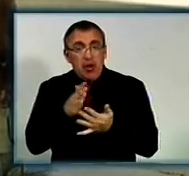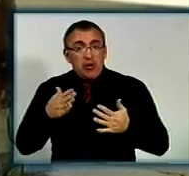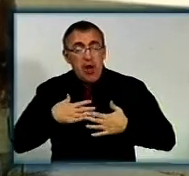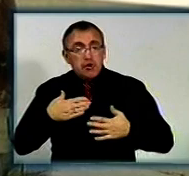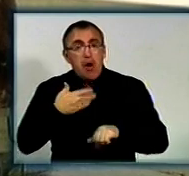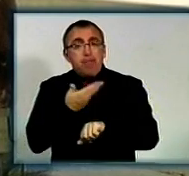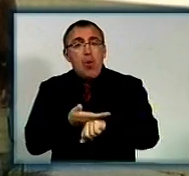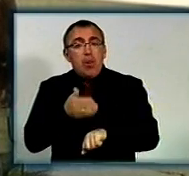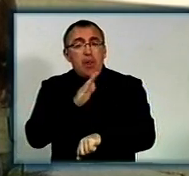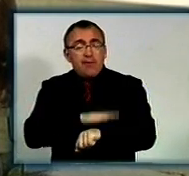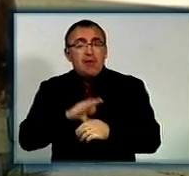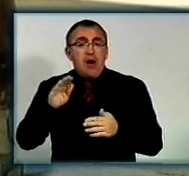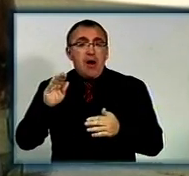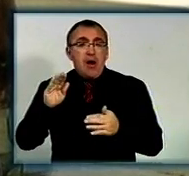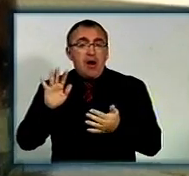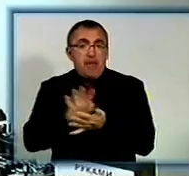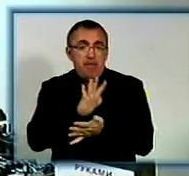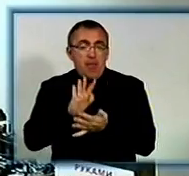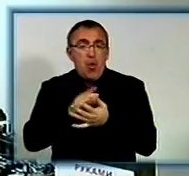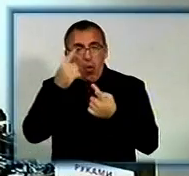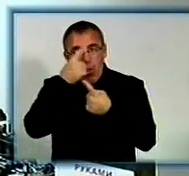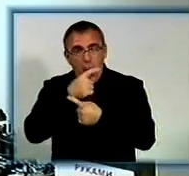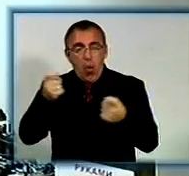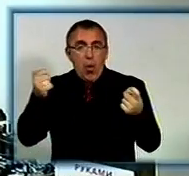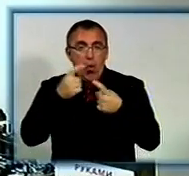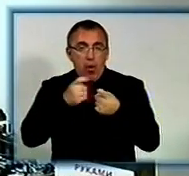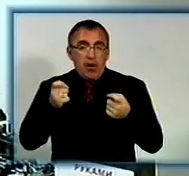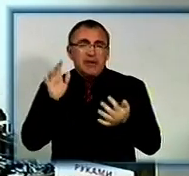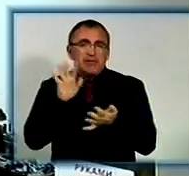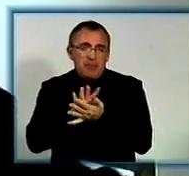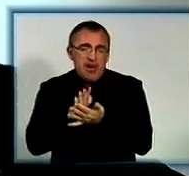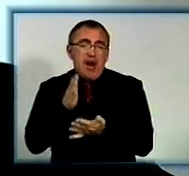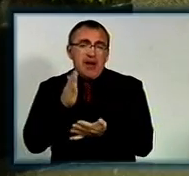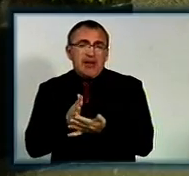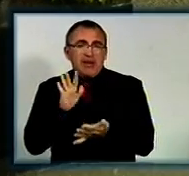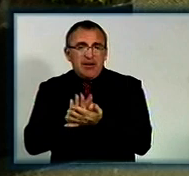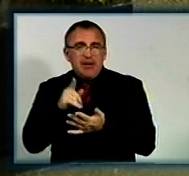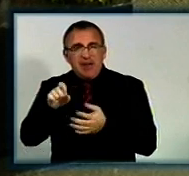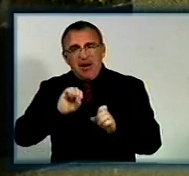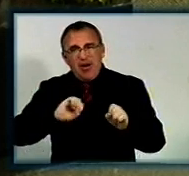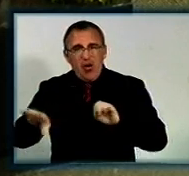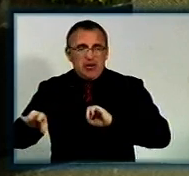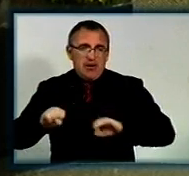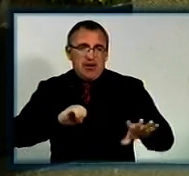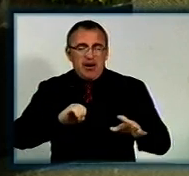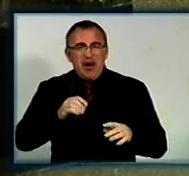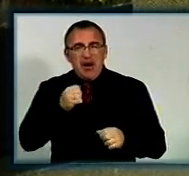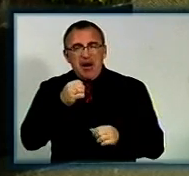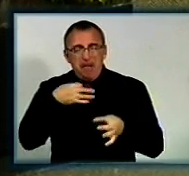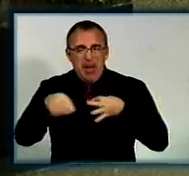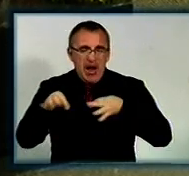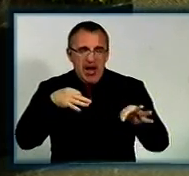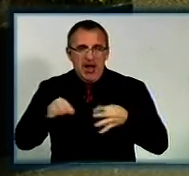полтавська безплатна газета оголошень. Ну, сміття є сміття, там розкидали пакети